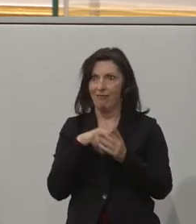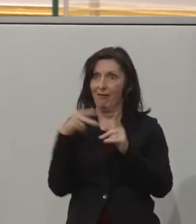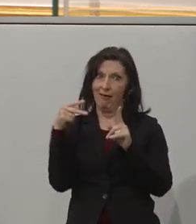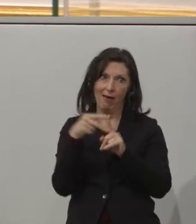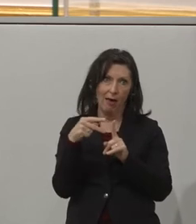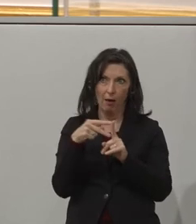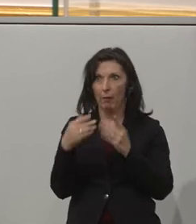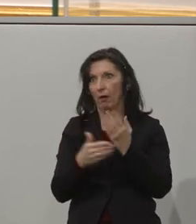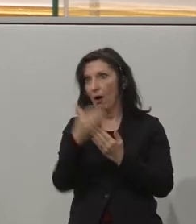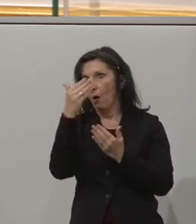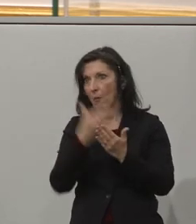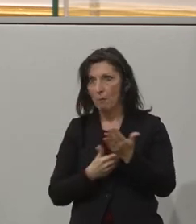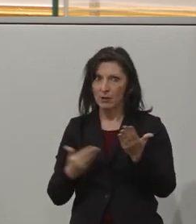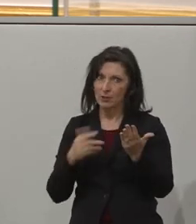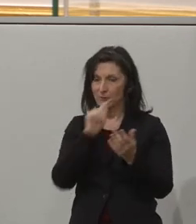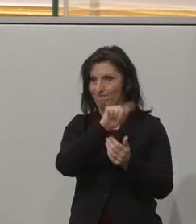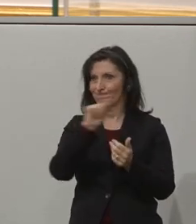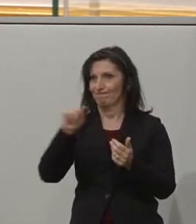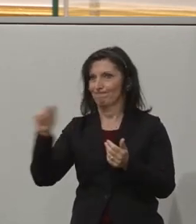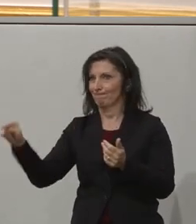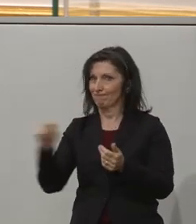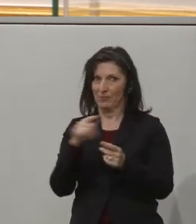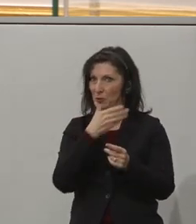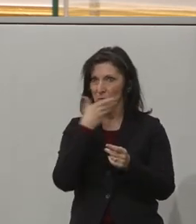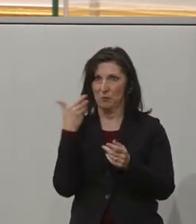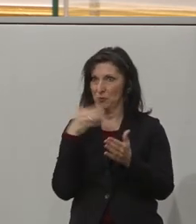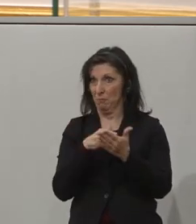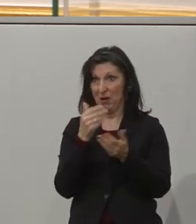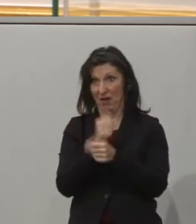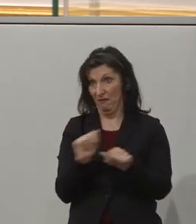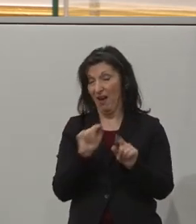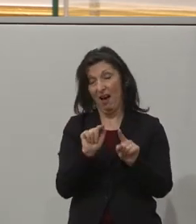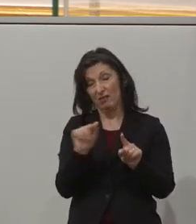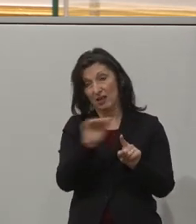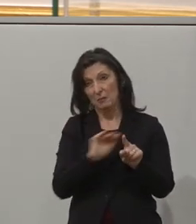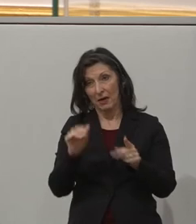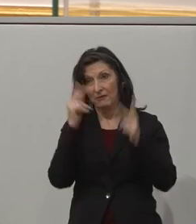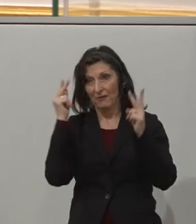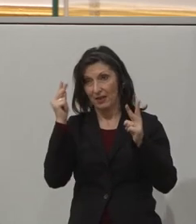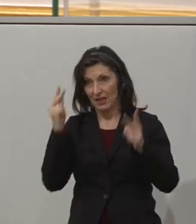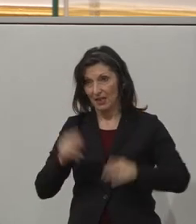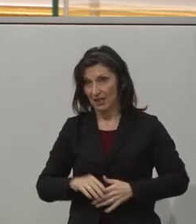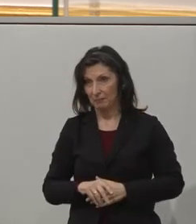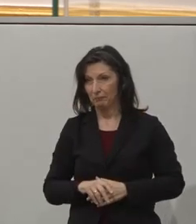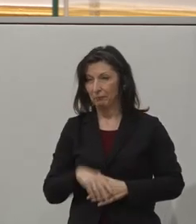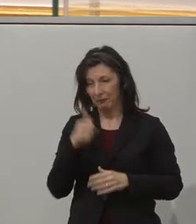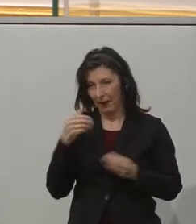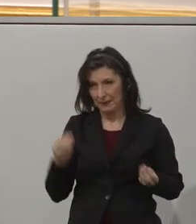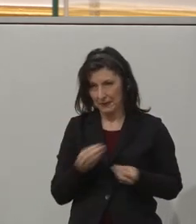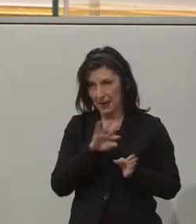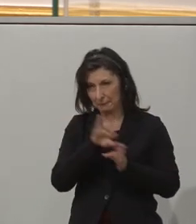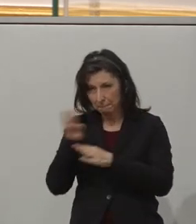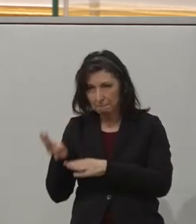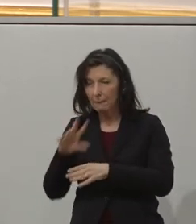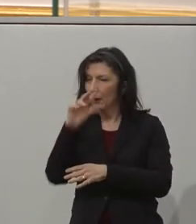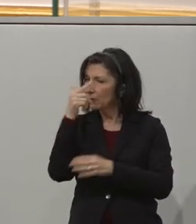Homepages nicht barrierefrei sind. Und das ist ein ganz wichtiger Bereich. Und das Zweite, was